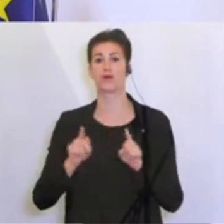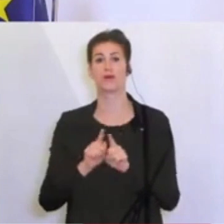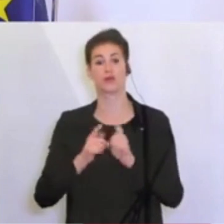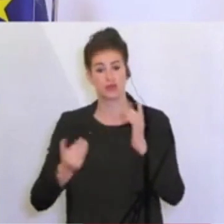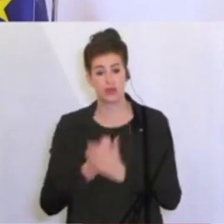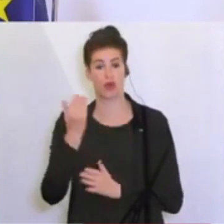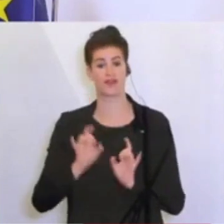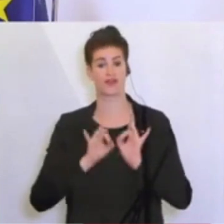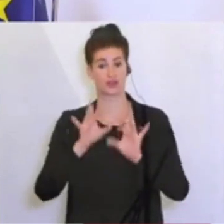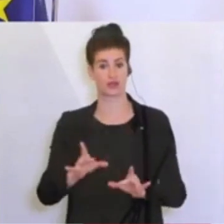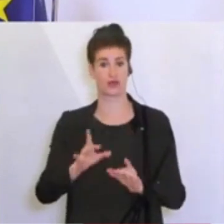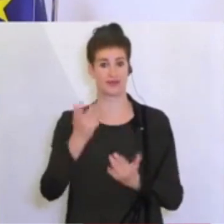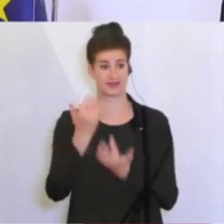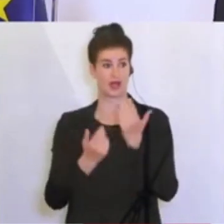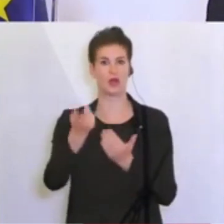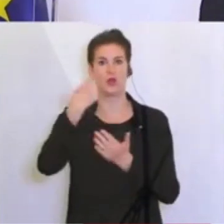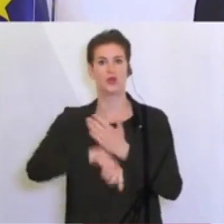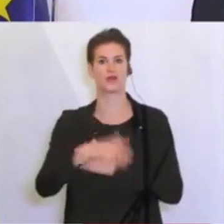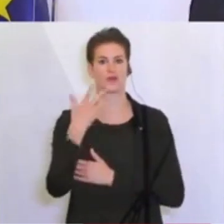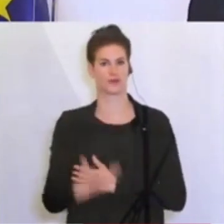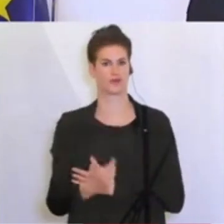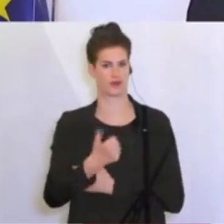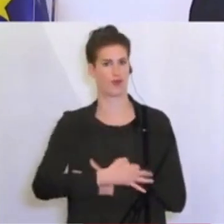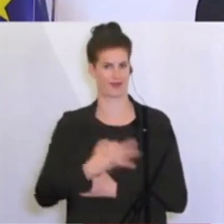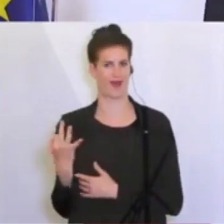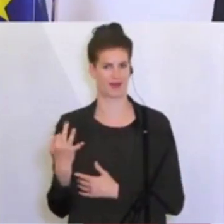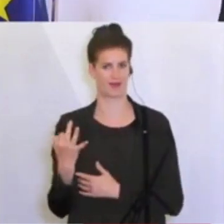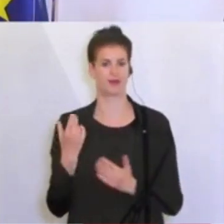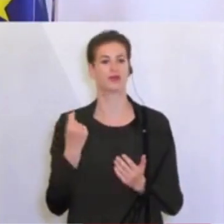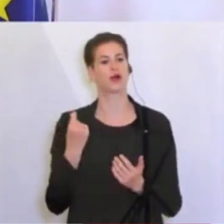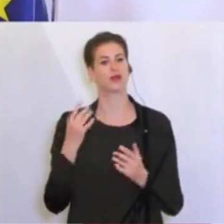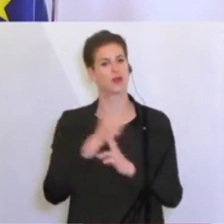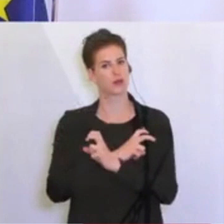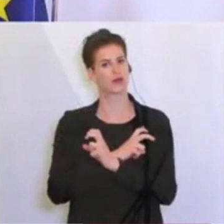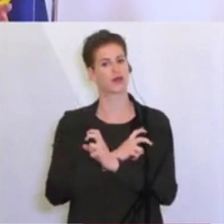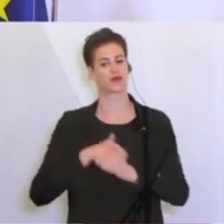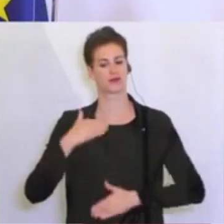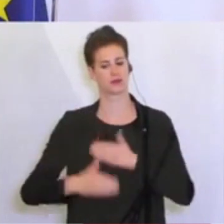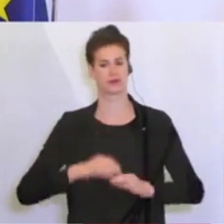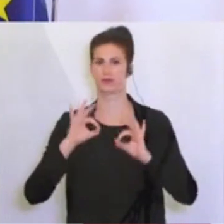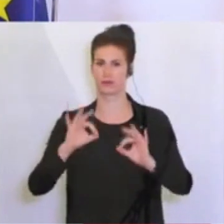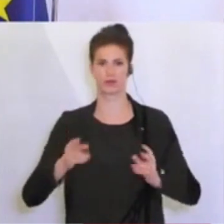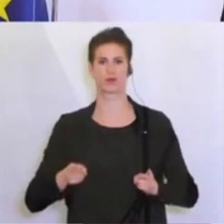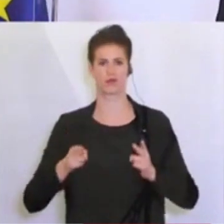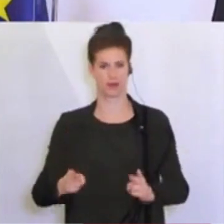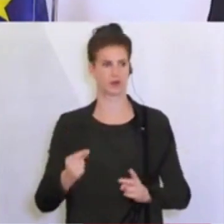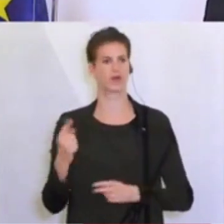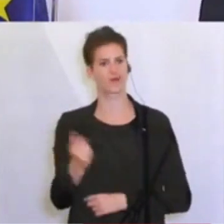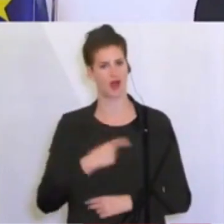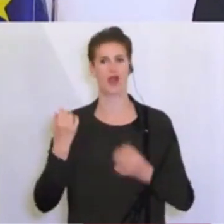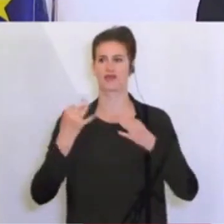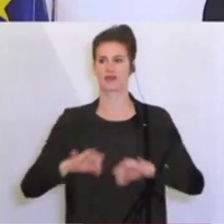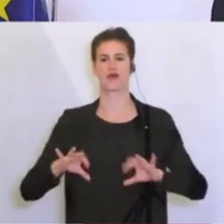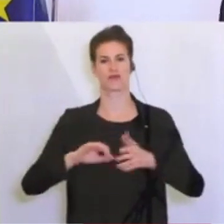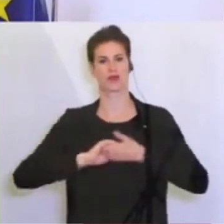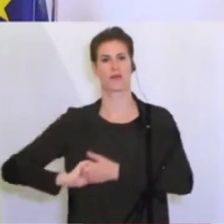unter 50 pro Tag. Also wir sind in Österreich auf einem guten Weg und wir dürfen uns alle gemeinsam bei der